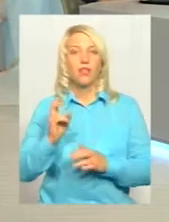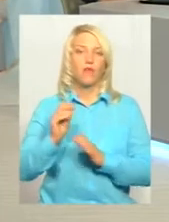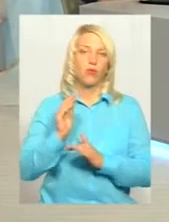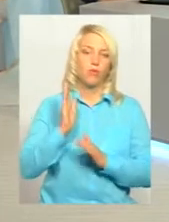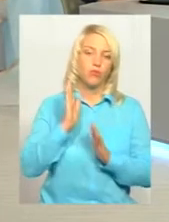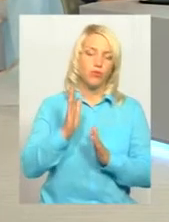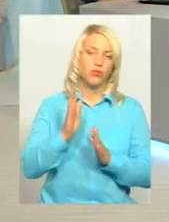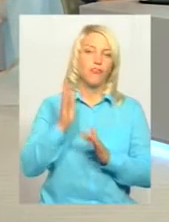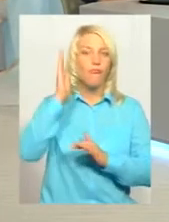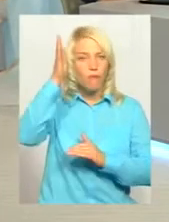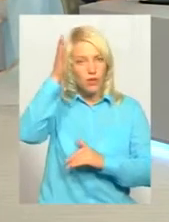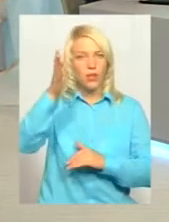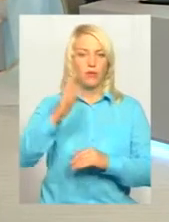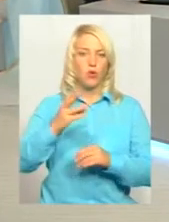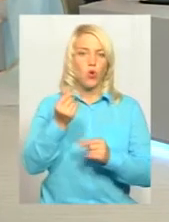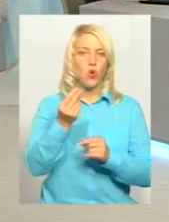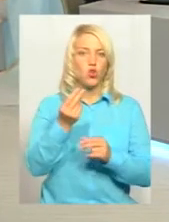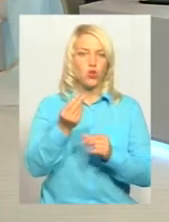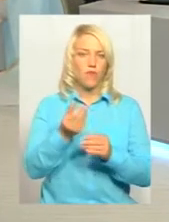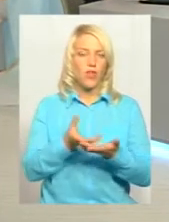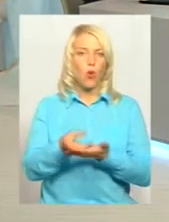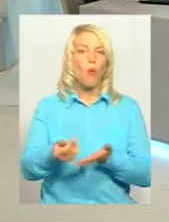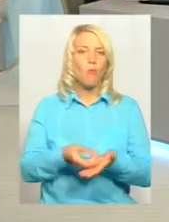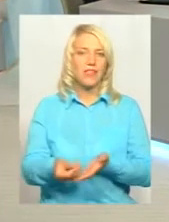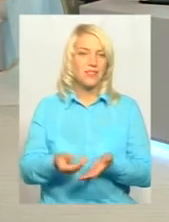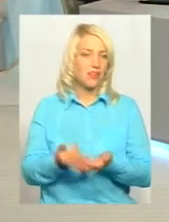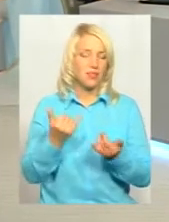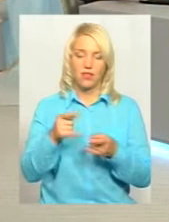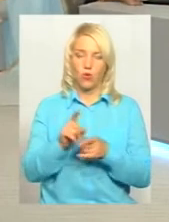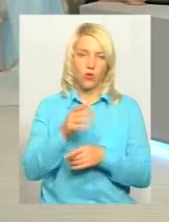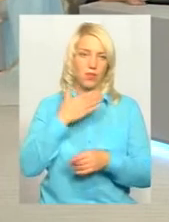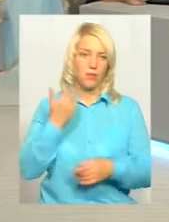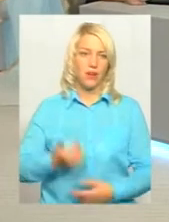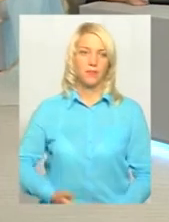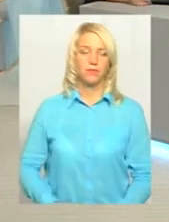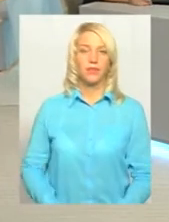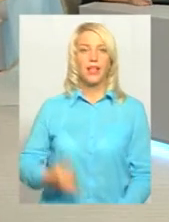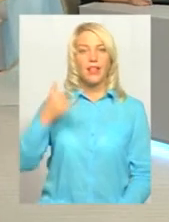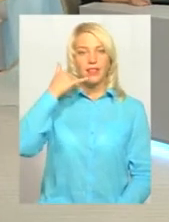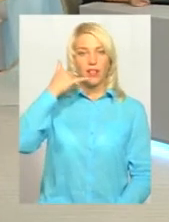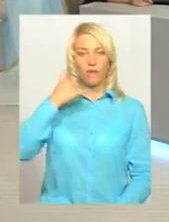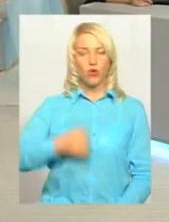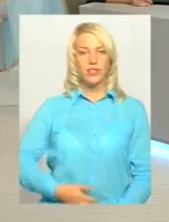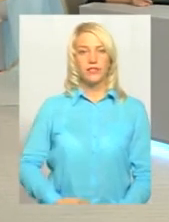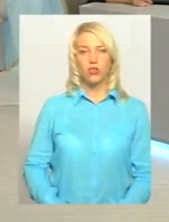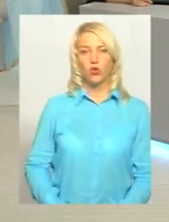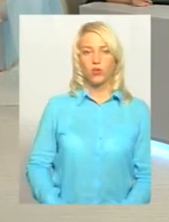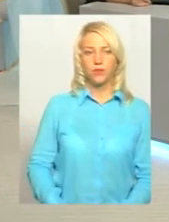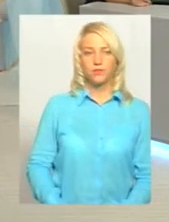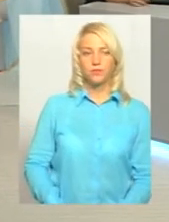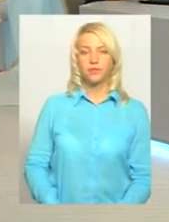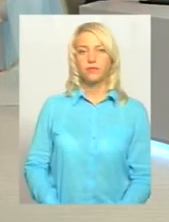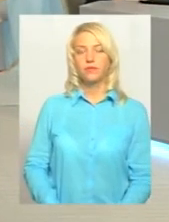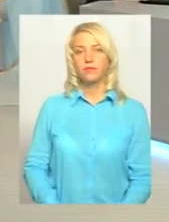і грошові компенсації. Можливо, це. Нині немає, це може бути згодом. Маємо телефонний дзвінок, давайте послухаємо глядача. Добрий вечір,